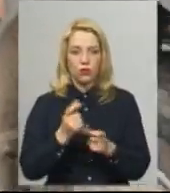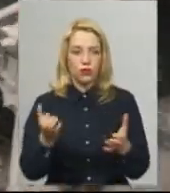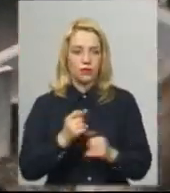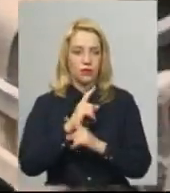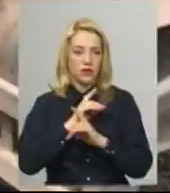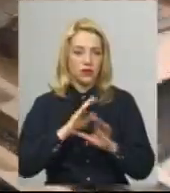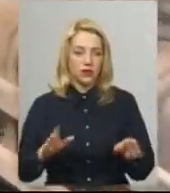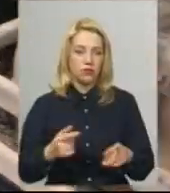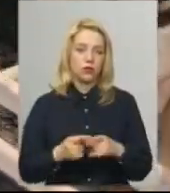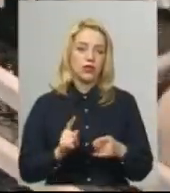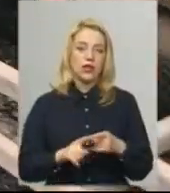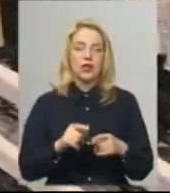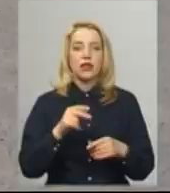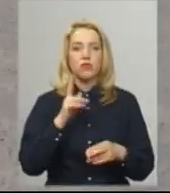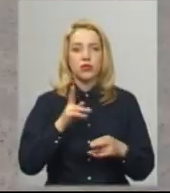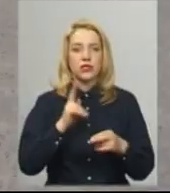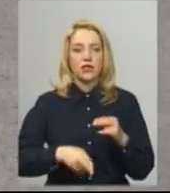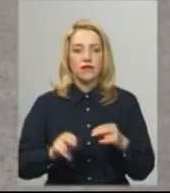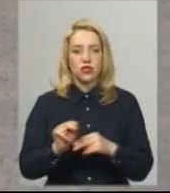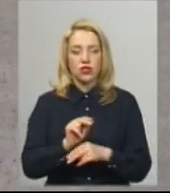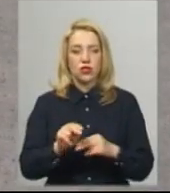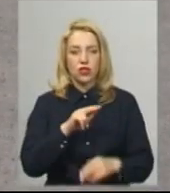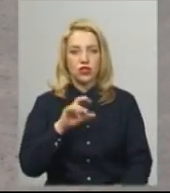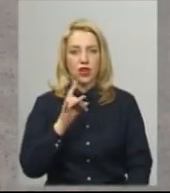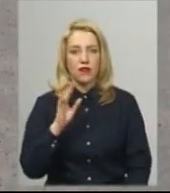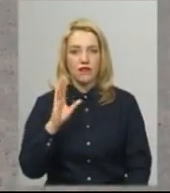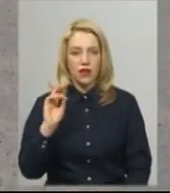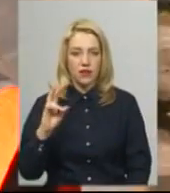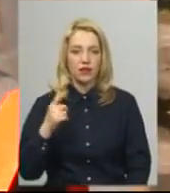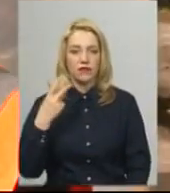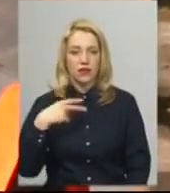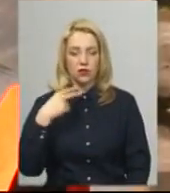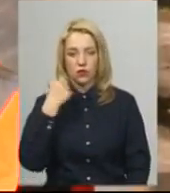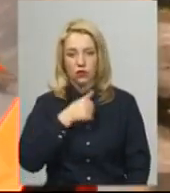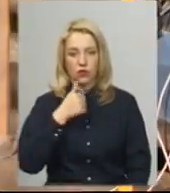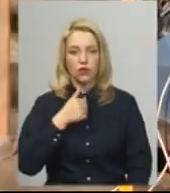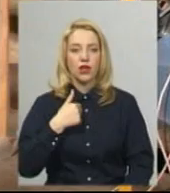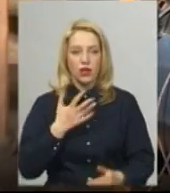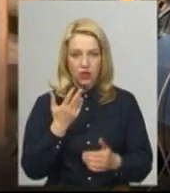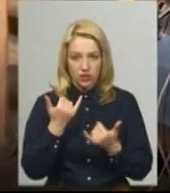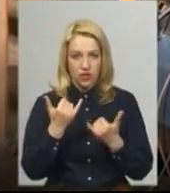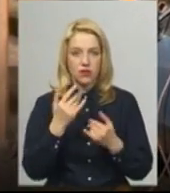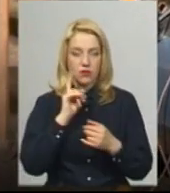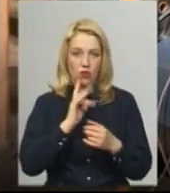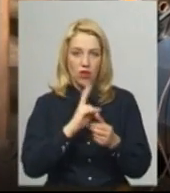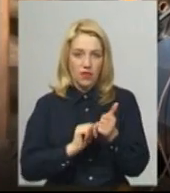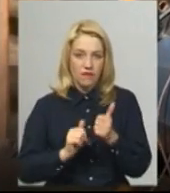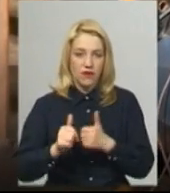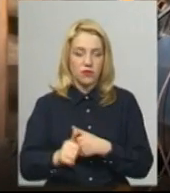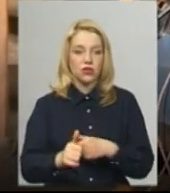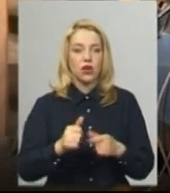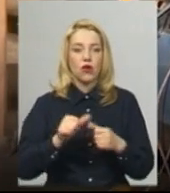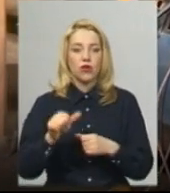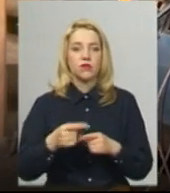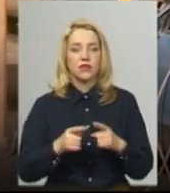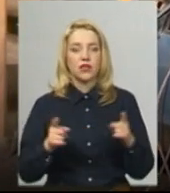Ділянка дороги буде завершена у червні 2020 року, каже Наталія Колодій. Йдемо на випередження. Окрім цієї ділянки, де ми